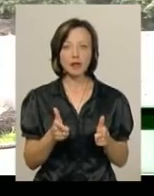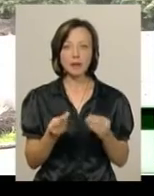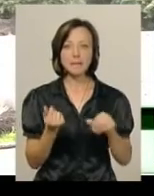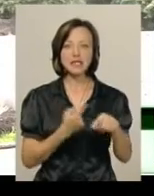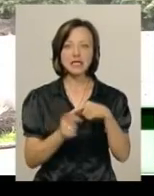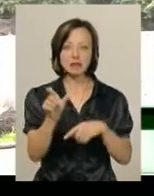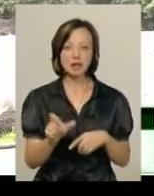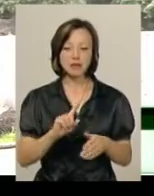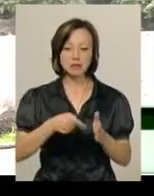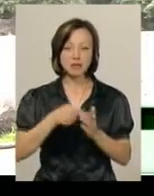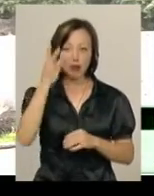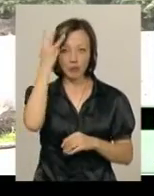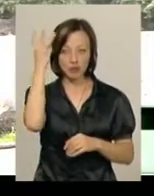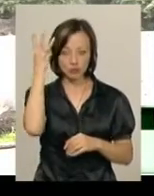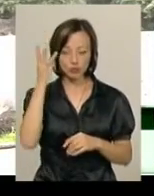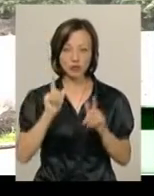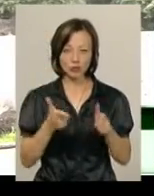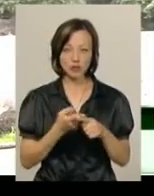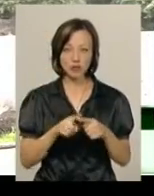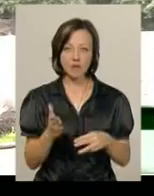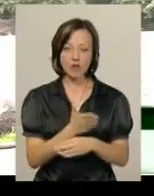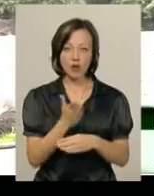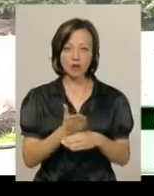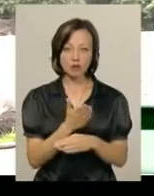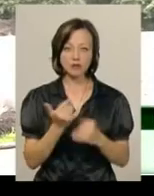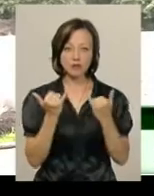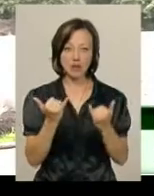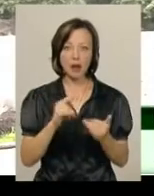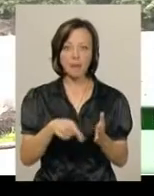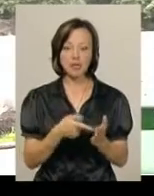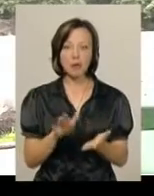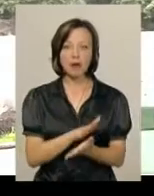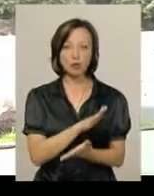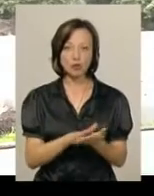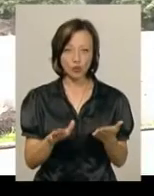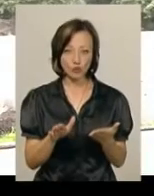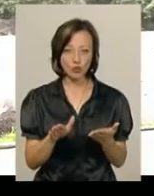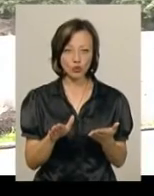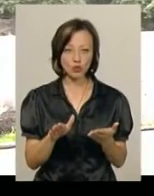міста Хмельницького виготовити її для міста абсолютно безкоштовно.